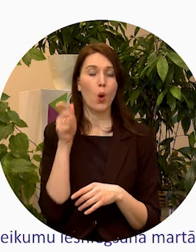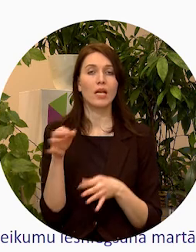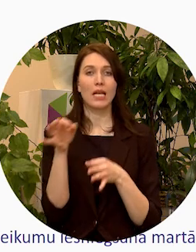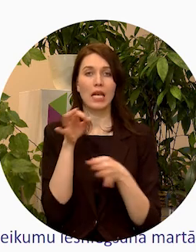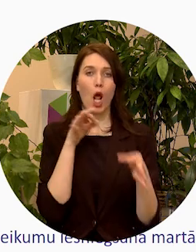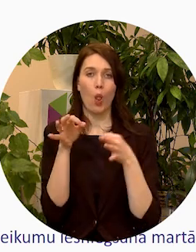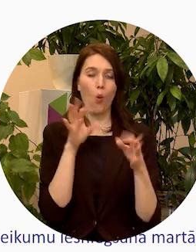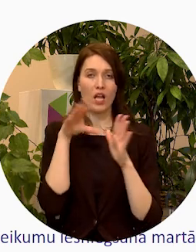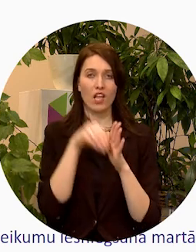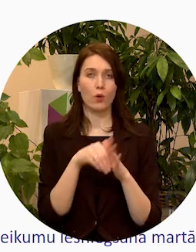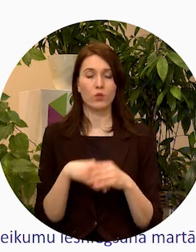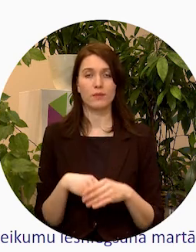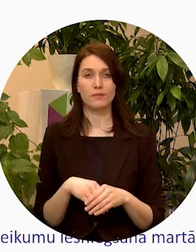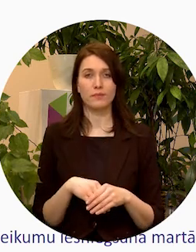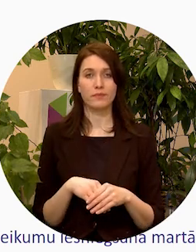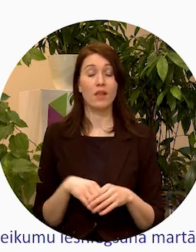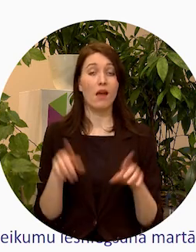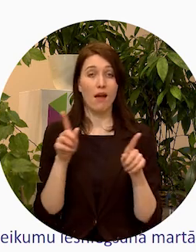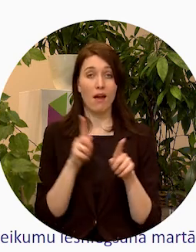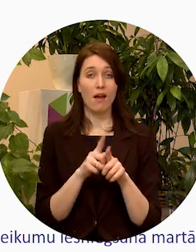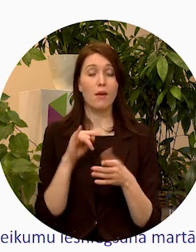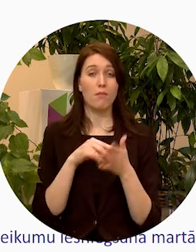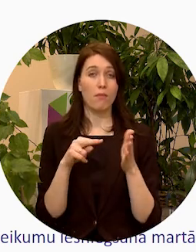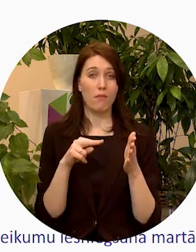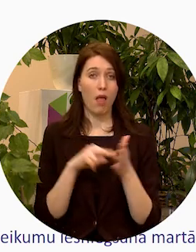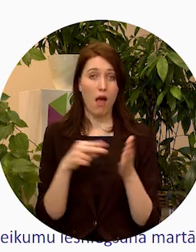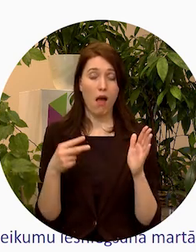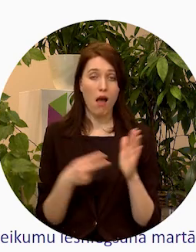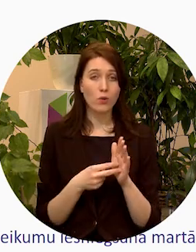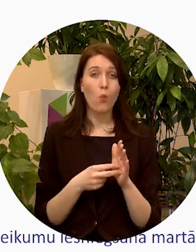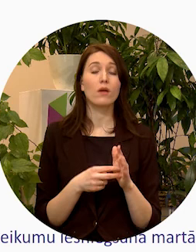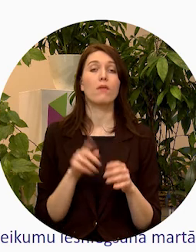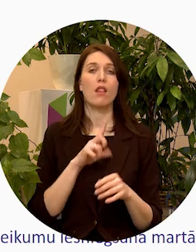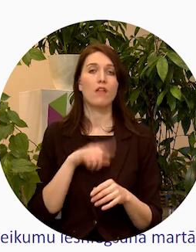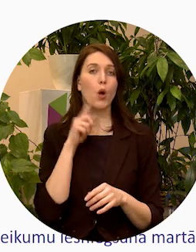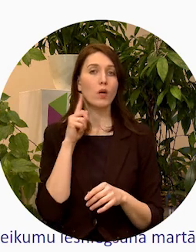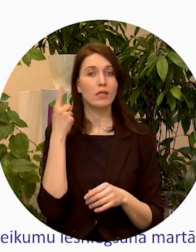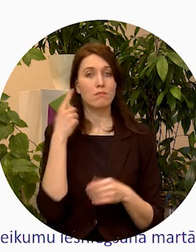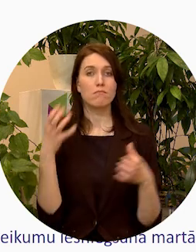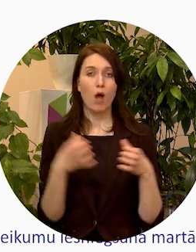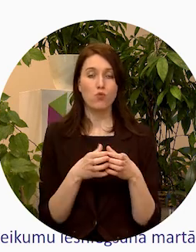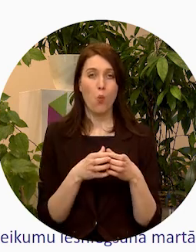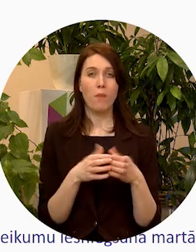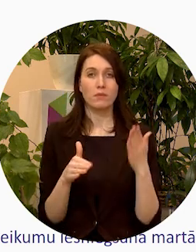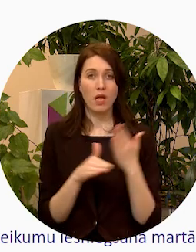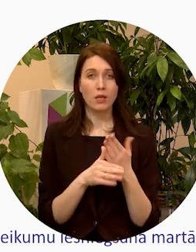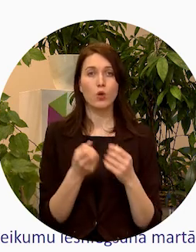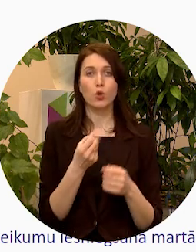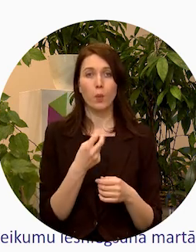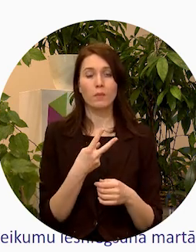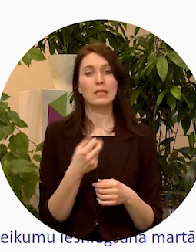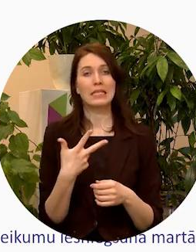dialogi ietveros. Noteikti plānojam arī ar Latvijas jaunas padomes starpniecību 12.13